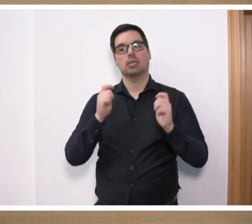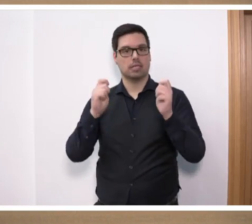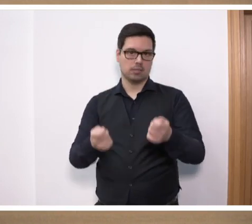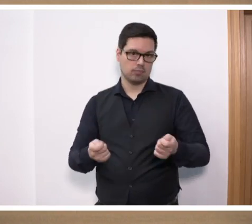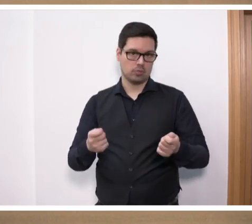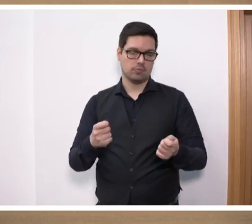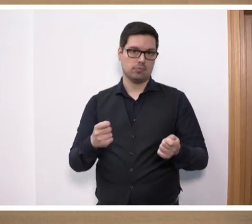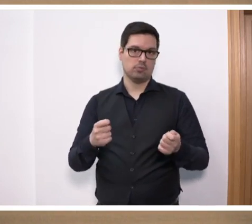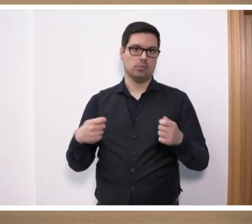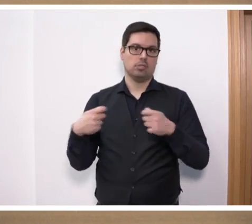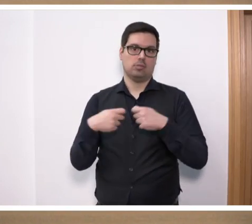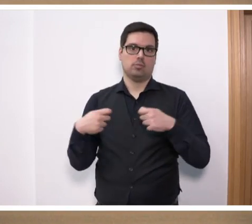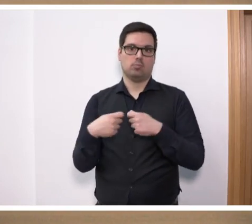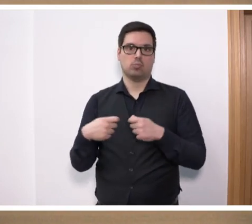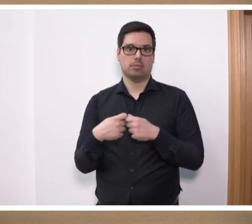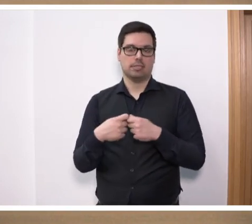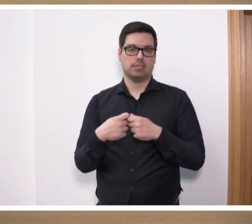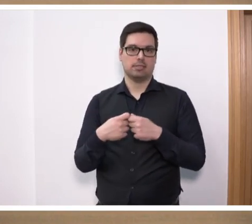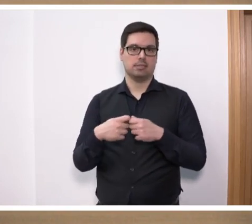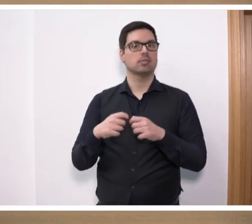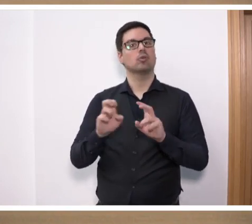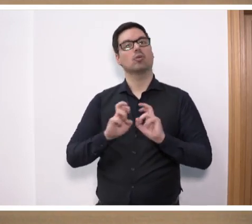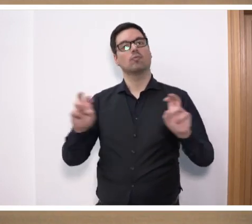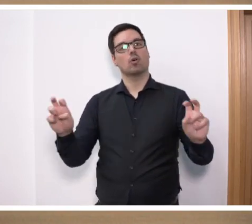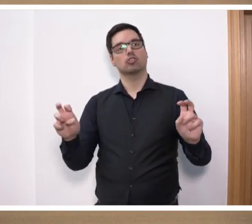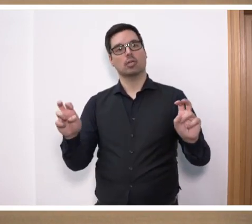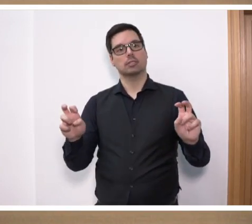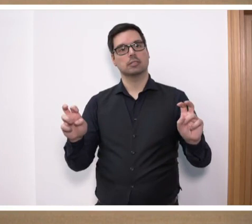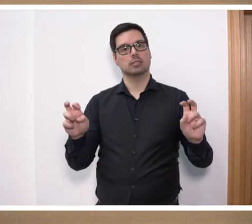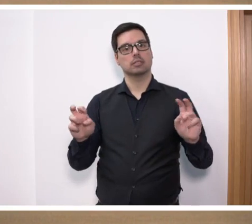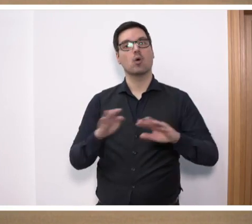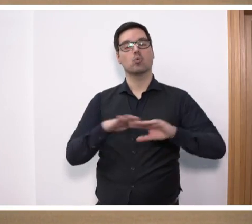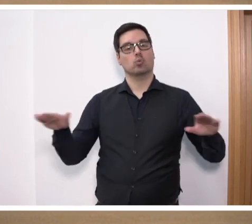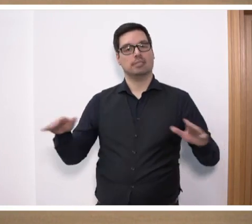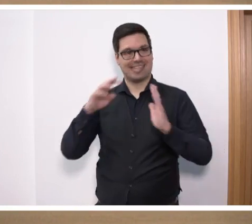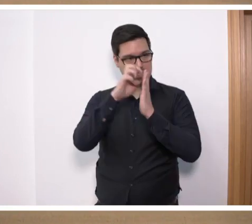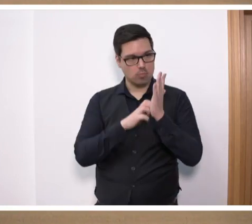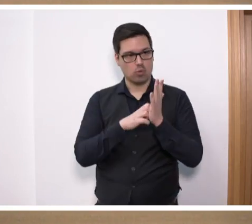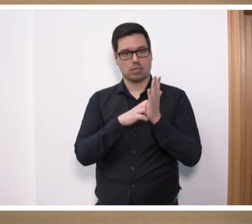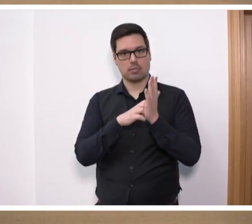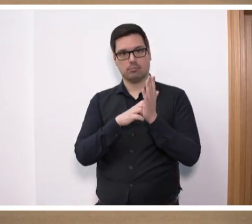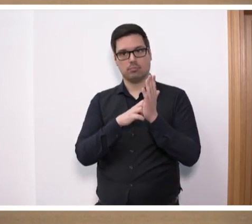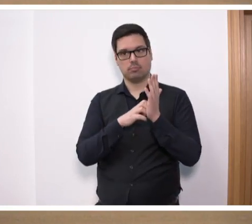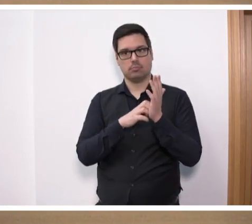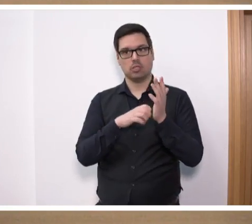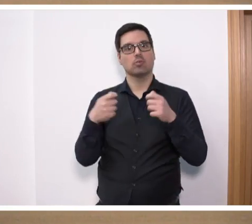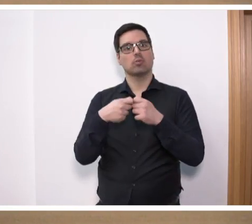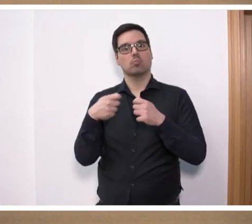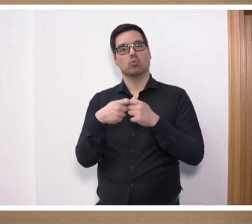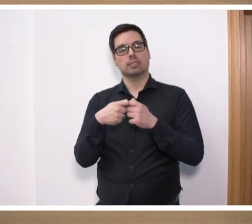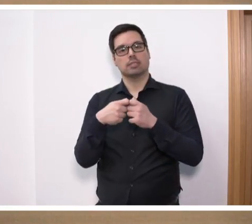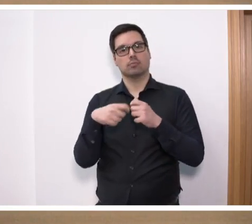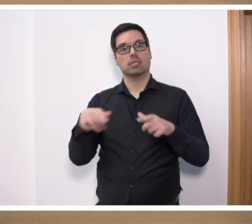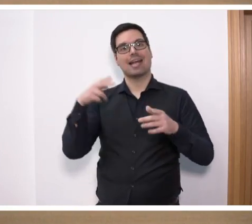Bundesvorstands der CDU Deutschlands für ein neues Grundsatzprogramm. Dieses ist einstimmig vom Bundesvorstand in